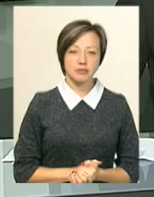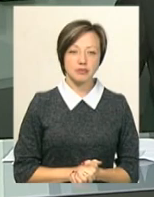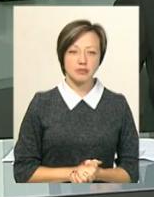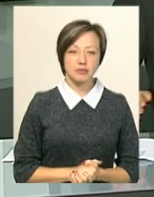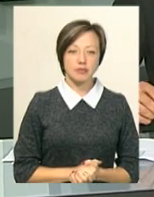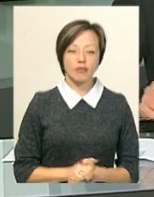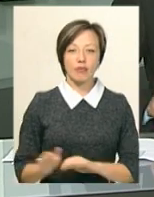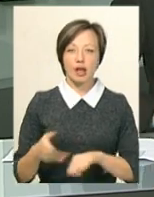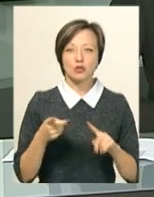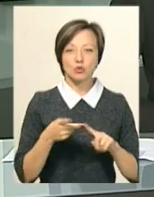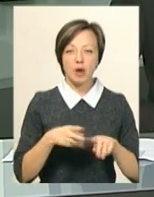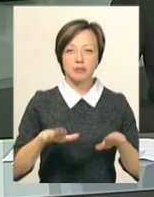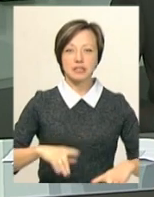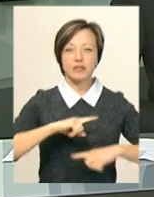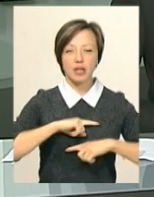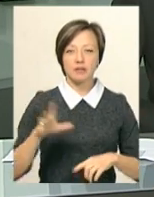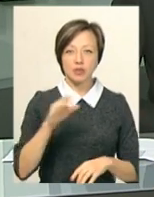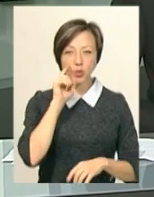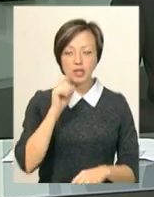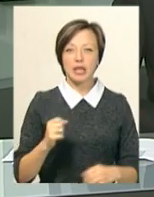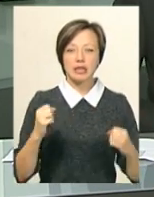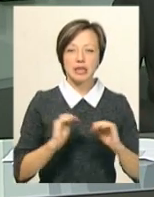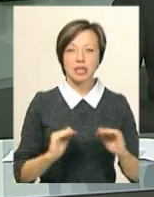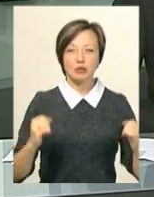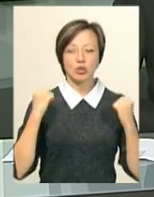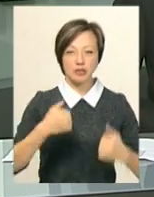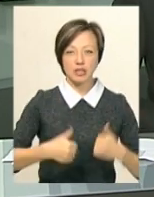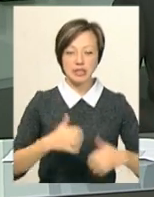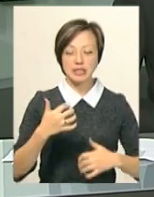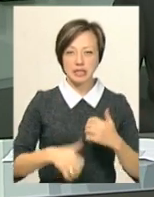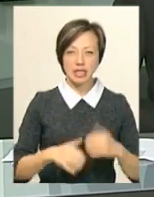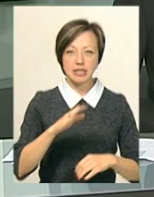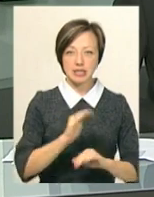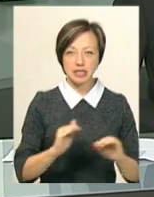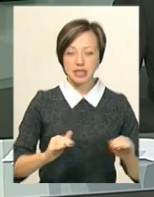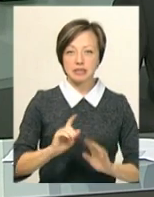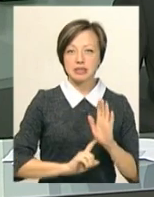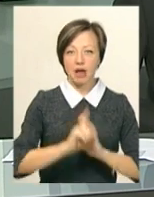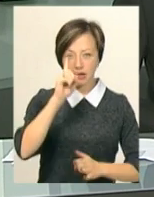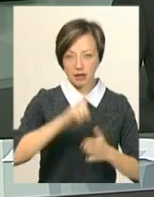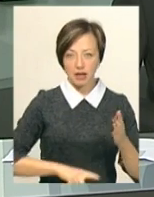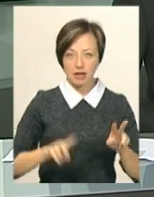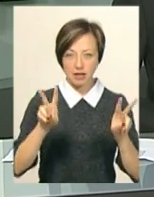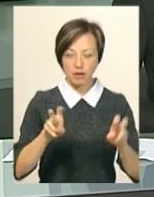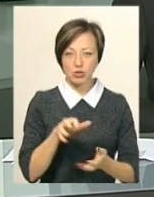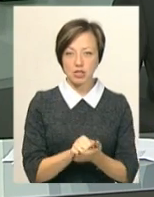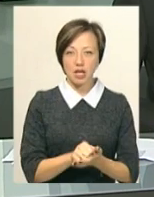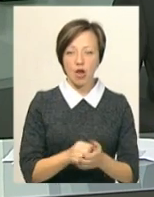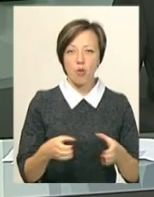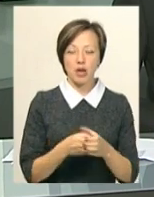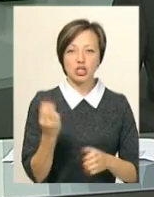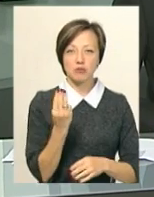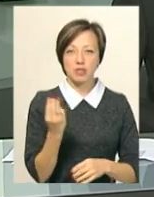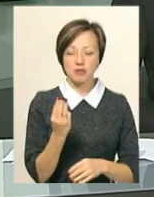Друге місце у фіналі всеукраїнських дитячих спортивних ігор серед школярів «Старти надії» посіла команда Шепетівського НВК